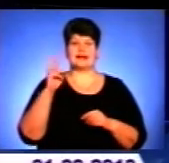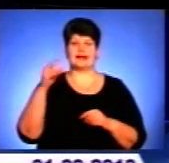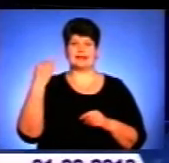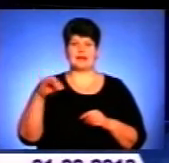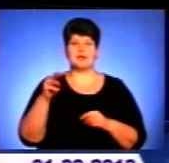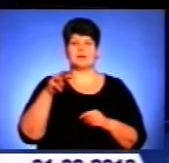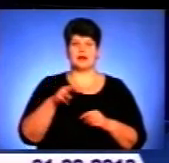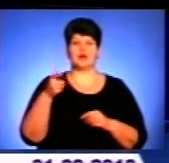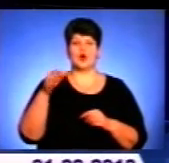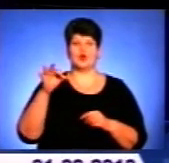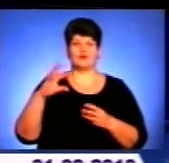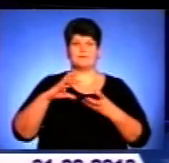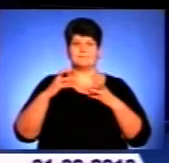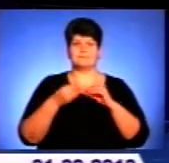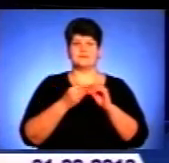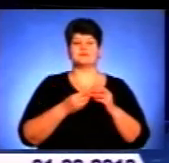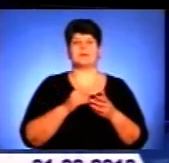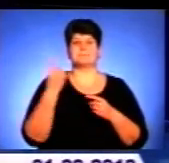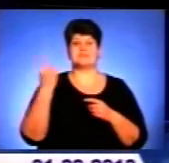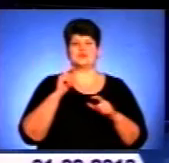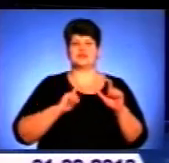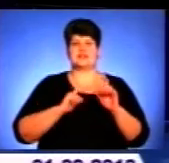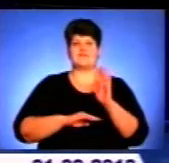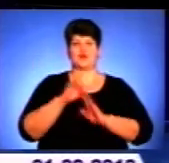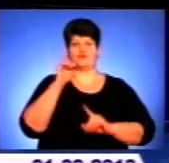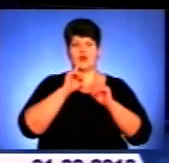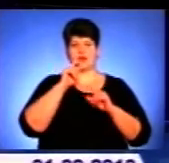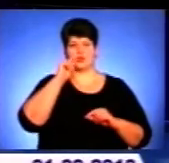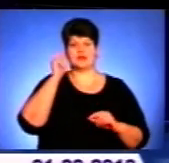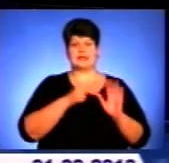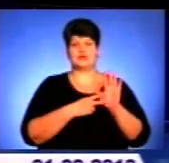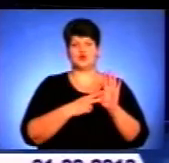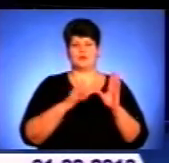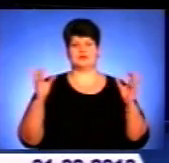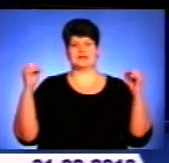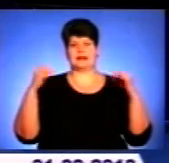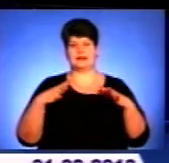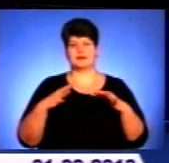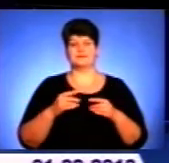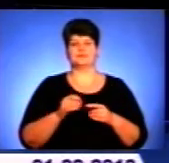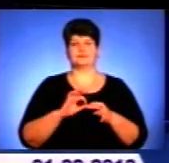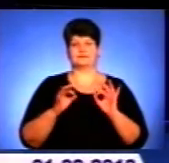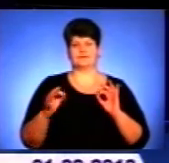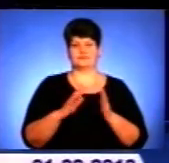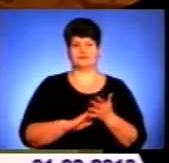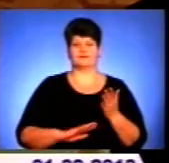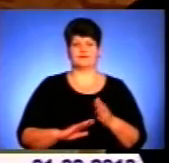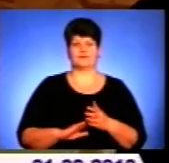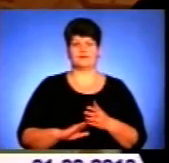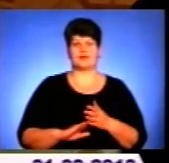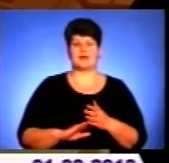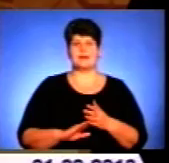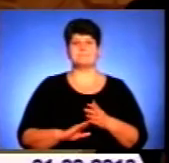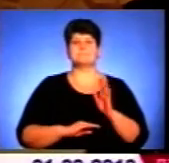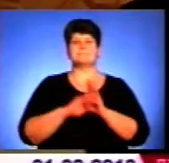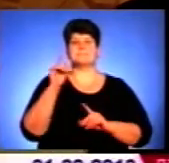Головко підбили підсумки першої сесії Верховної Ради України сьомого скликання. Докладніше у сюжеті. Парламент став